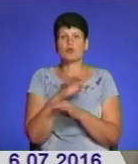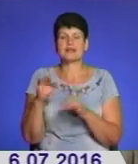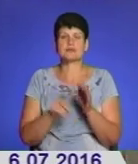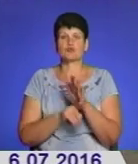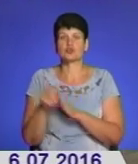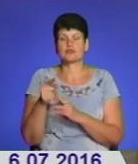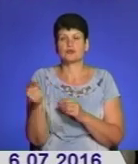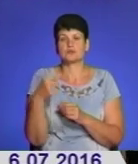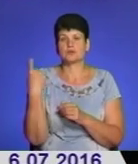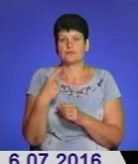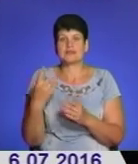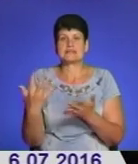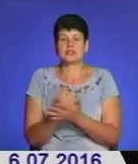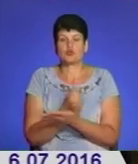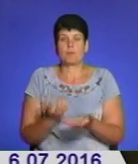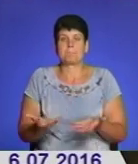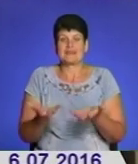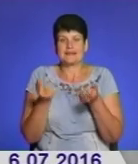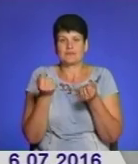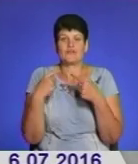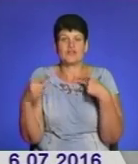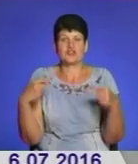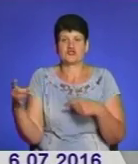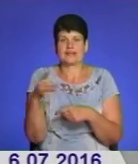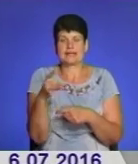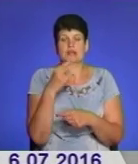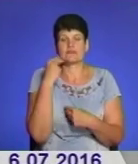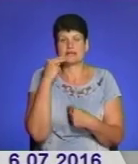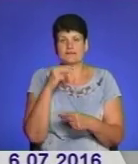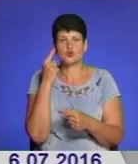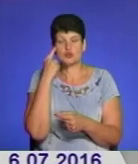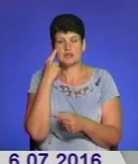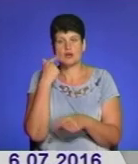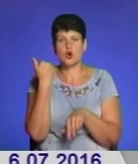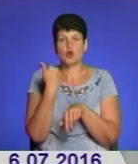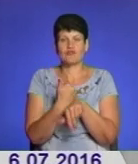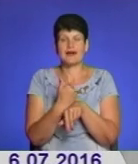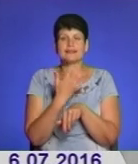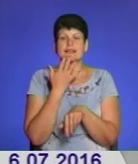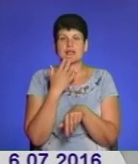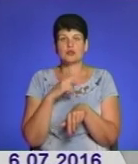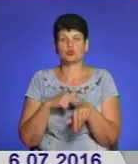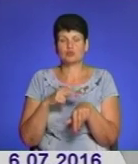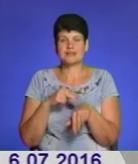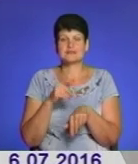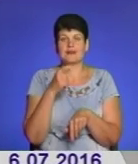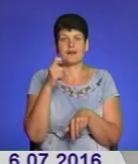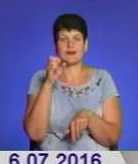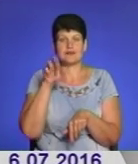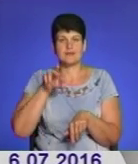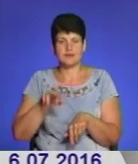на Тернопільщині, уже знайшов підтримку в інших регіонах і його ефективність оцінила голова національної поліції Хатія Деканоїдзе.